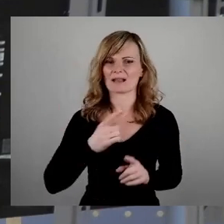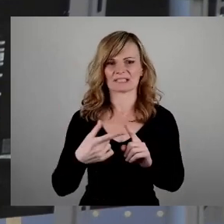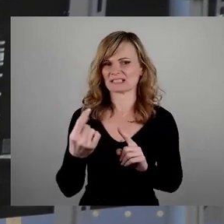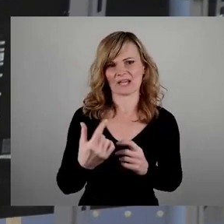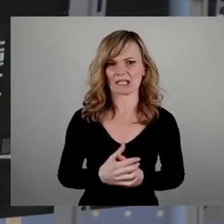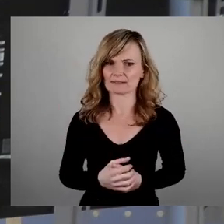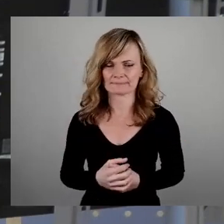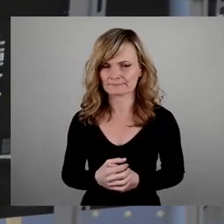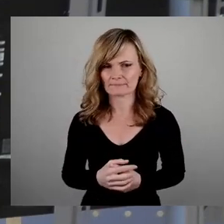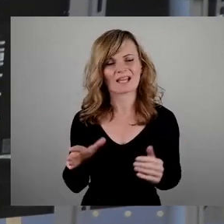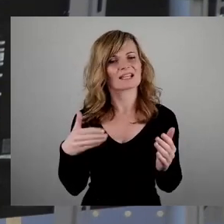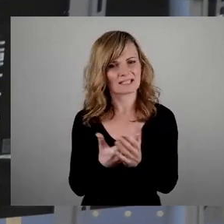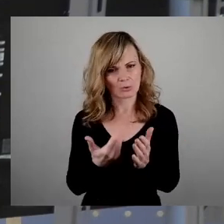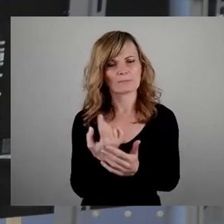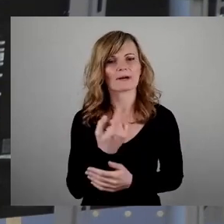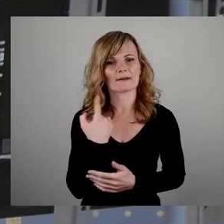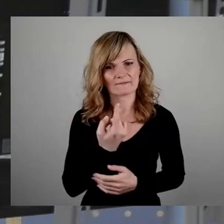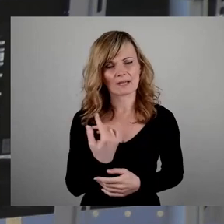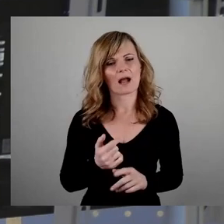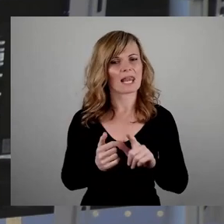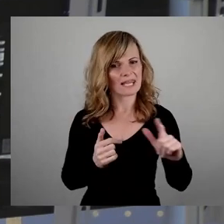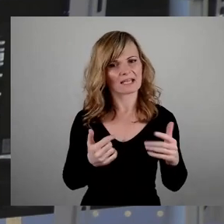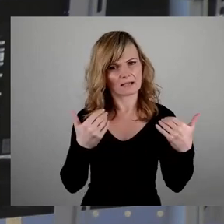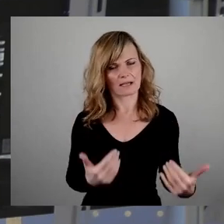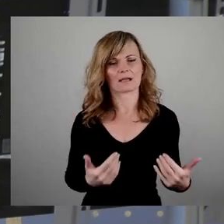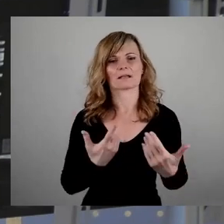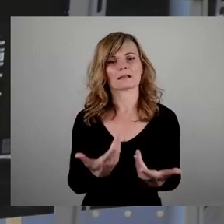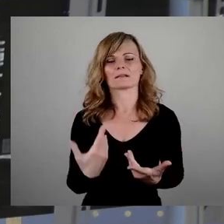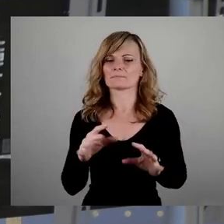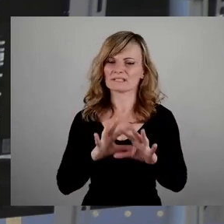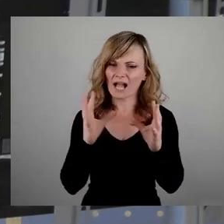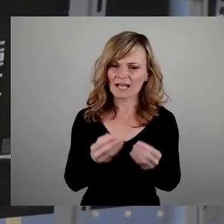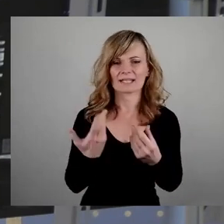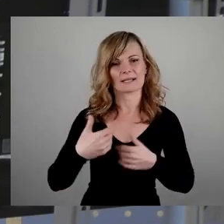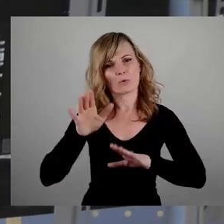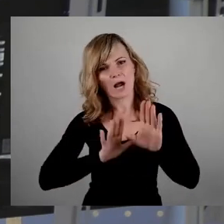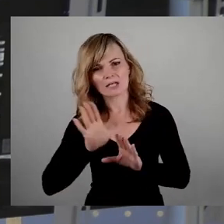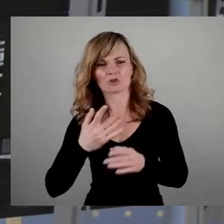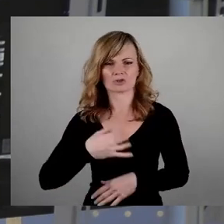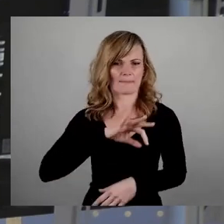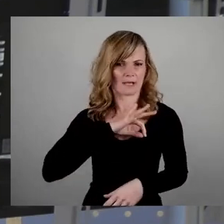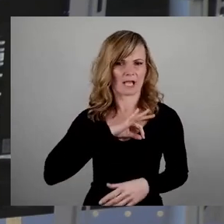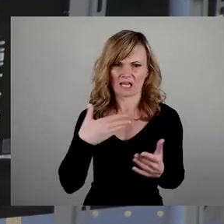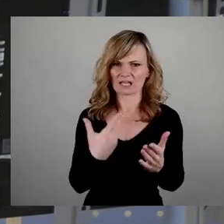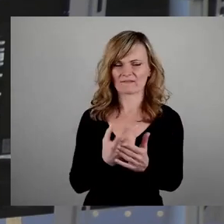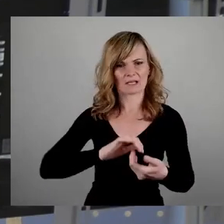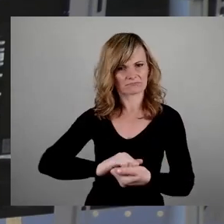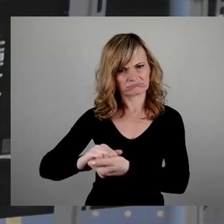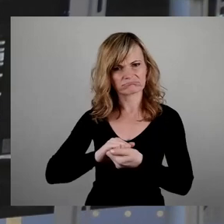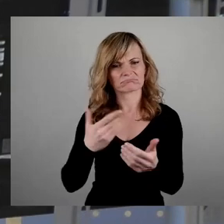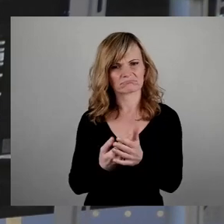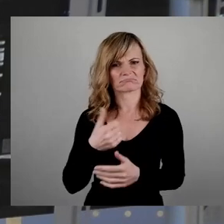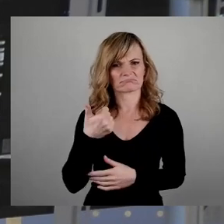Darüber sind wir uns als Die Linke mit allen demokratischen Parteien soweit einig, denke ich.